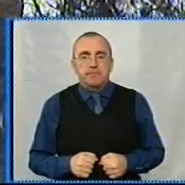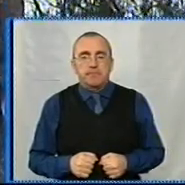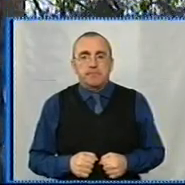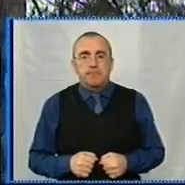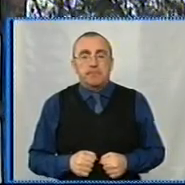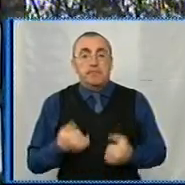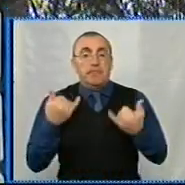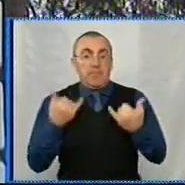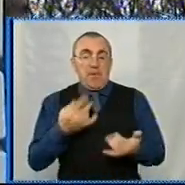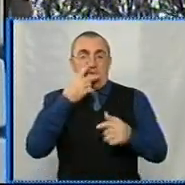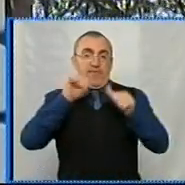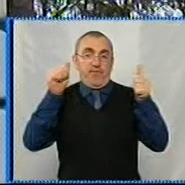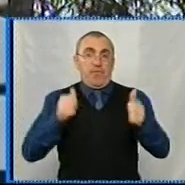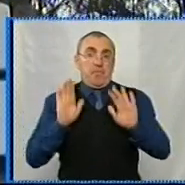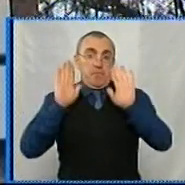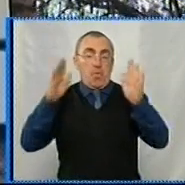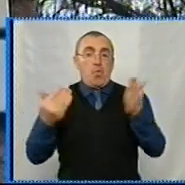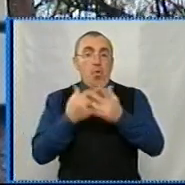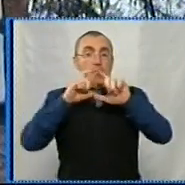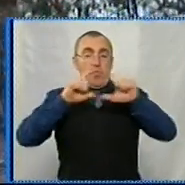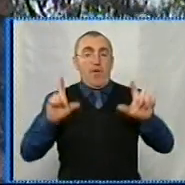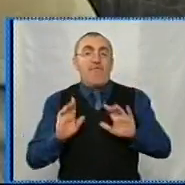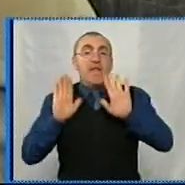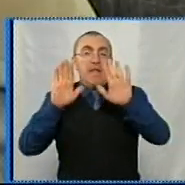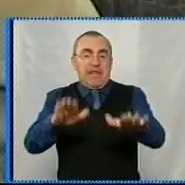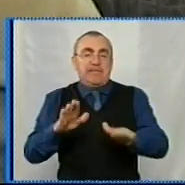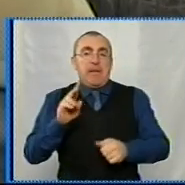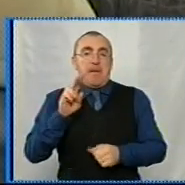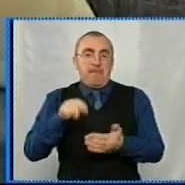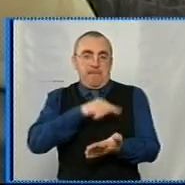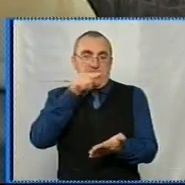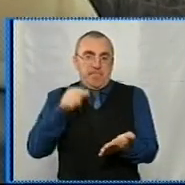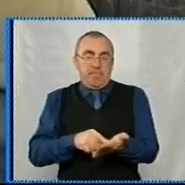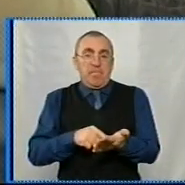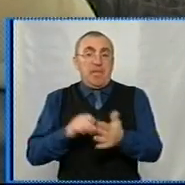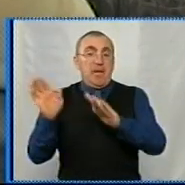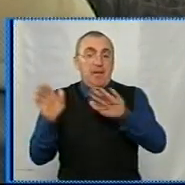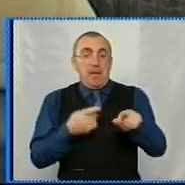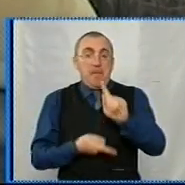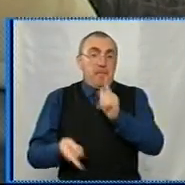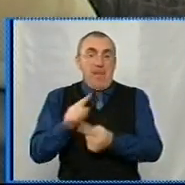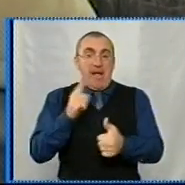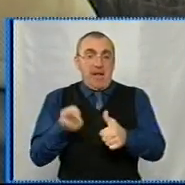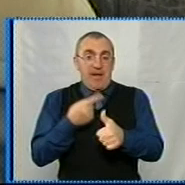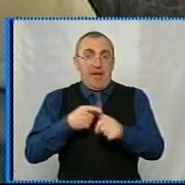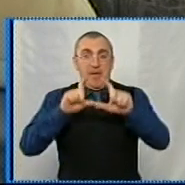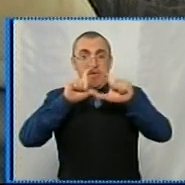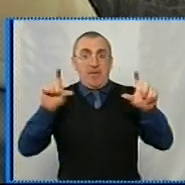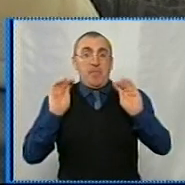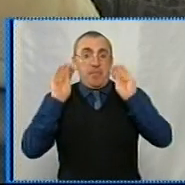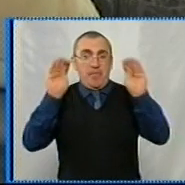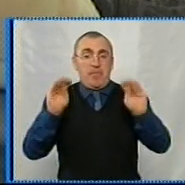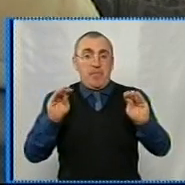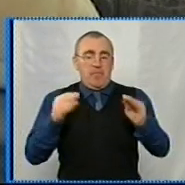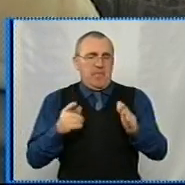Так відтепер виглядає стела з новою табличкою на в'їзді в місто. Справа в тому, що зразу ж після переименування, коли ці таблички посипали, вони